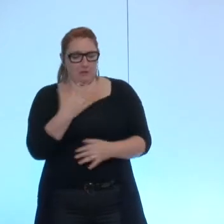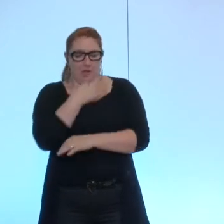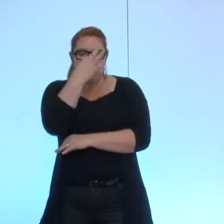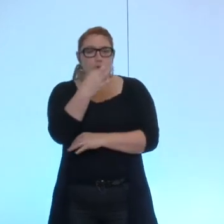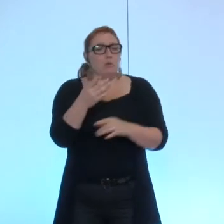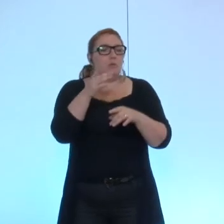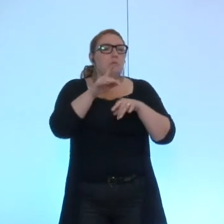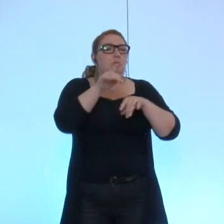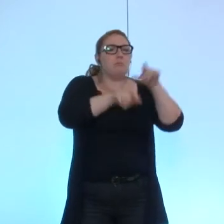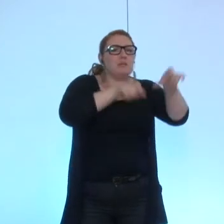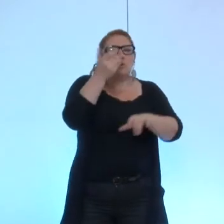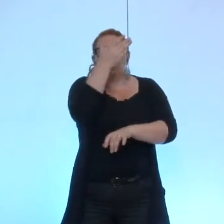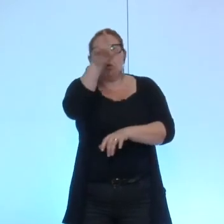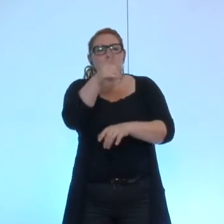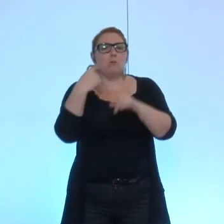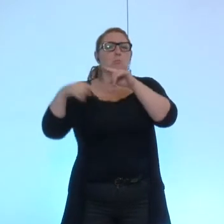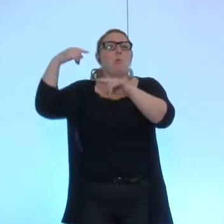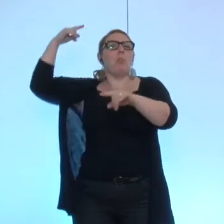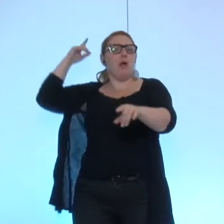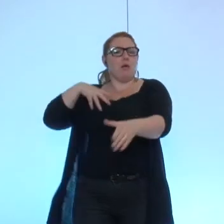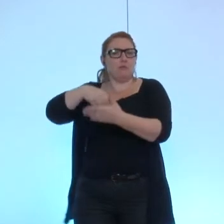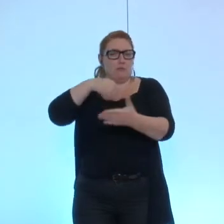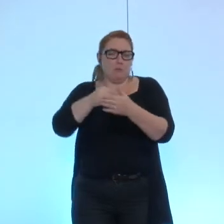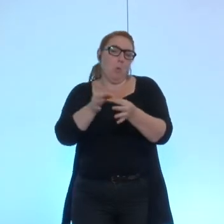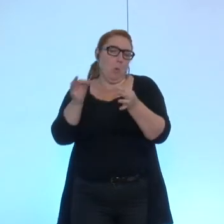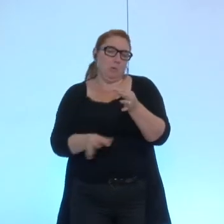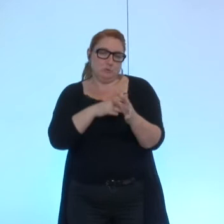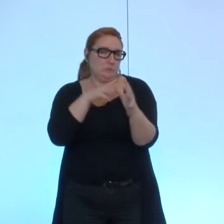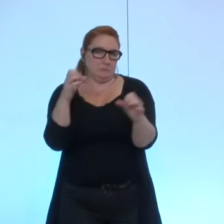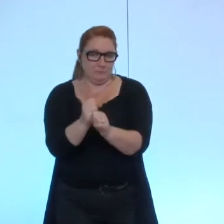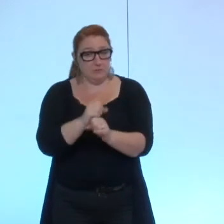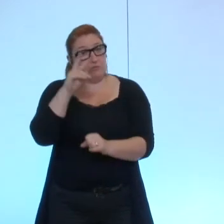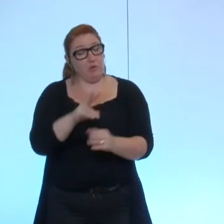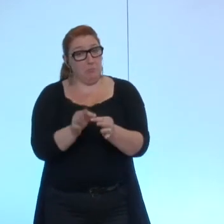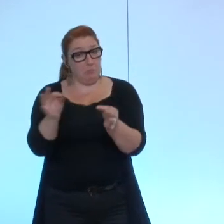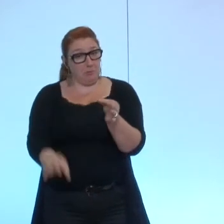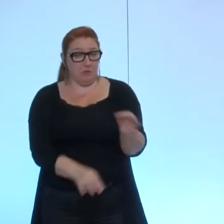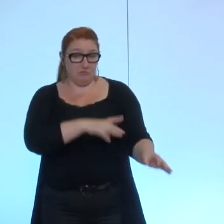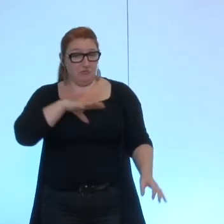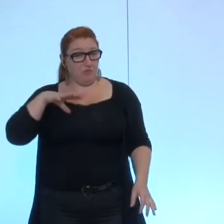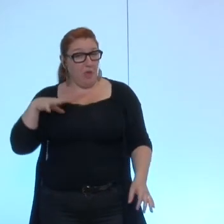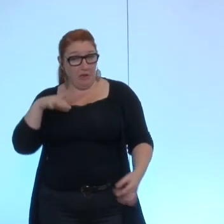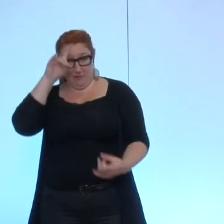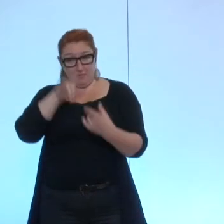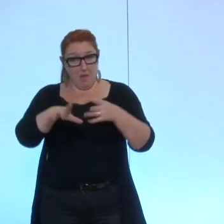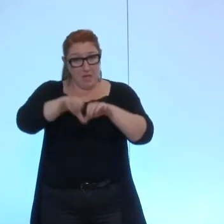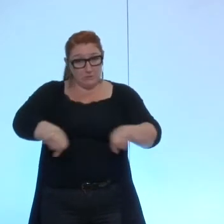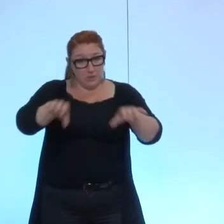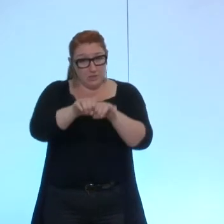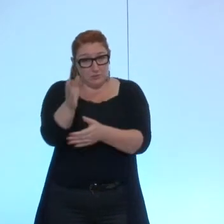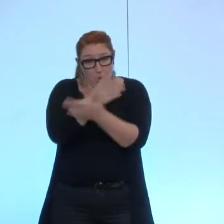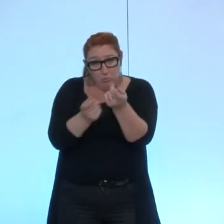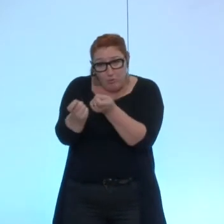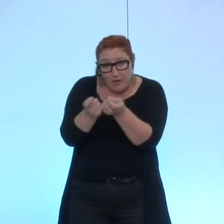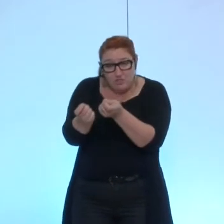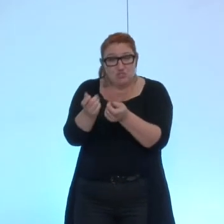précédents je conclue là-dessus nous pouvons être fiers de ce bilan de l'exploitation en régie de ce service des